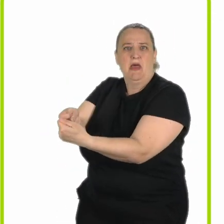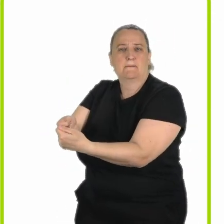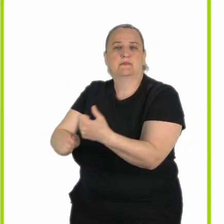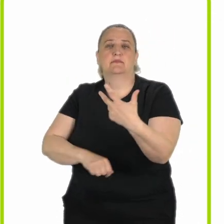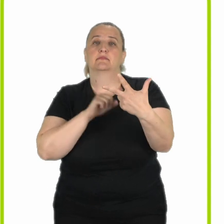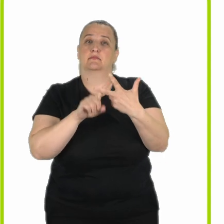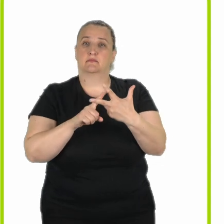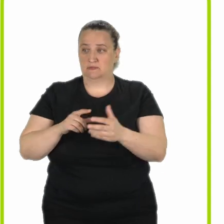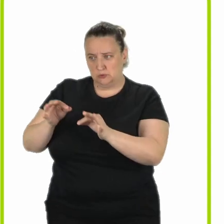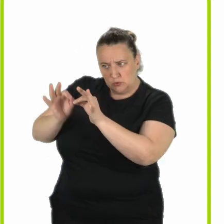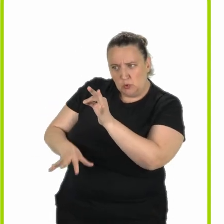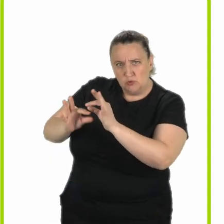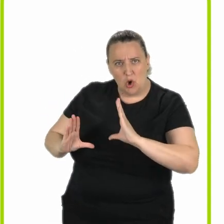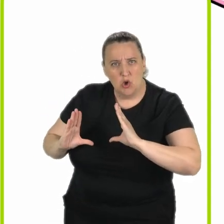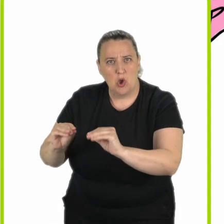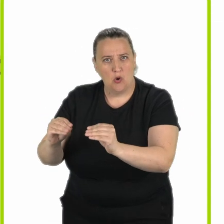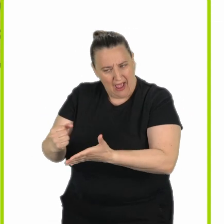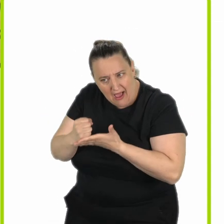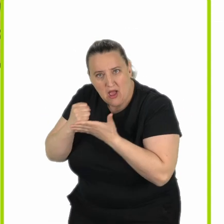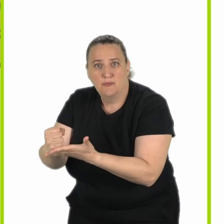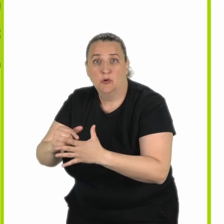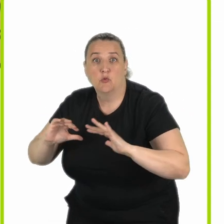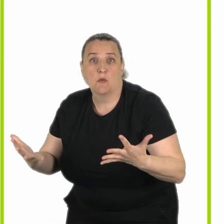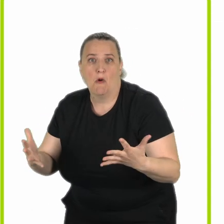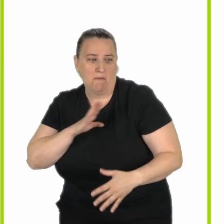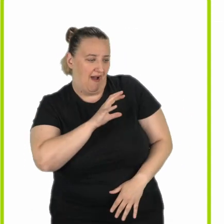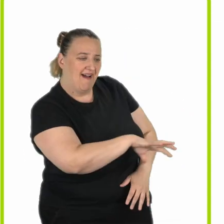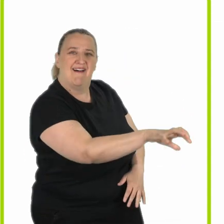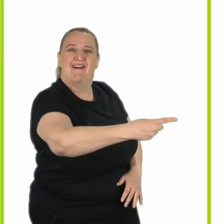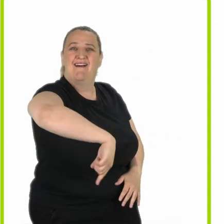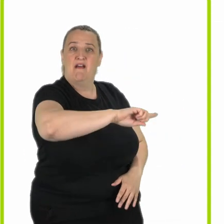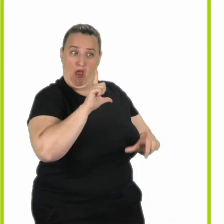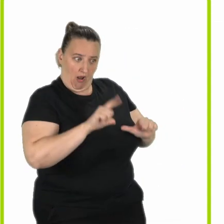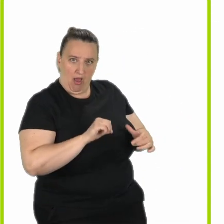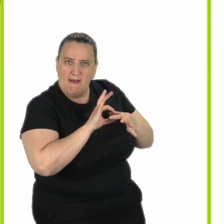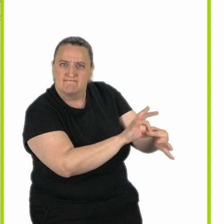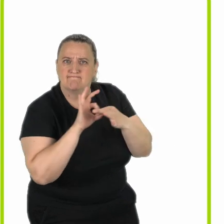L'appui aux solutions concrètes grâce à une meilleure coordination de toutes les parties prenantes.